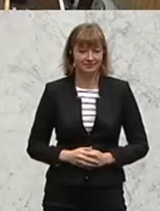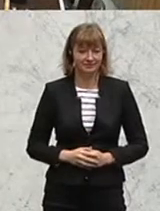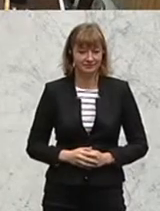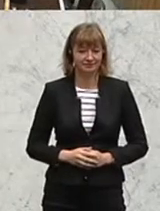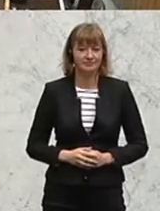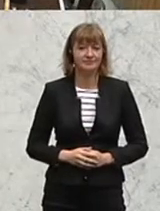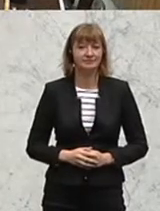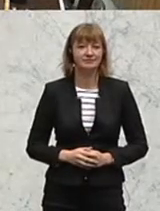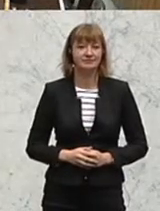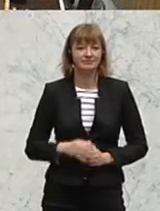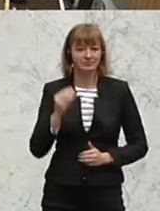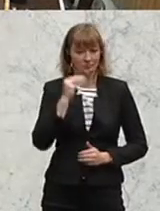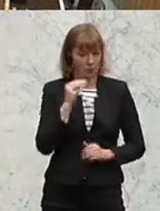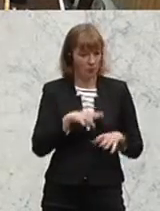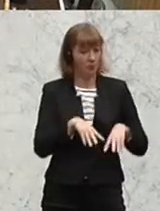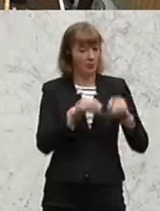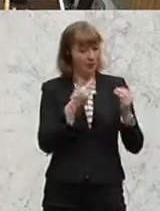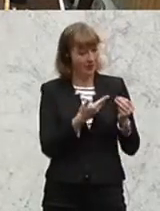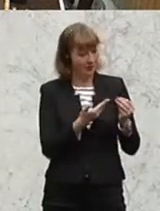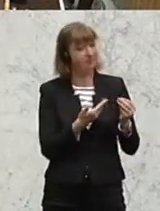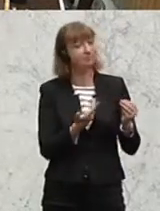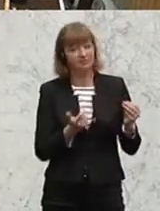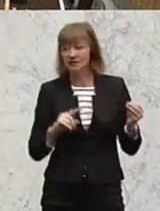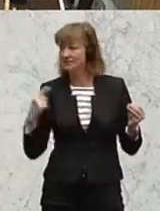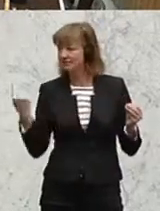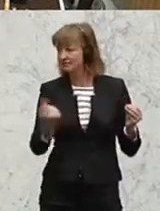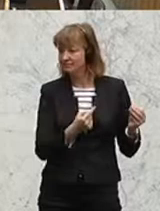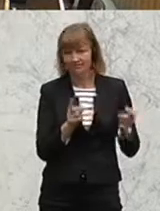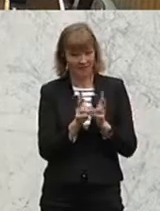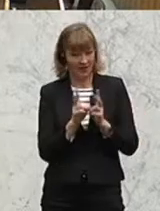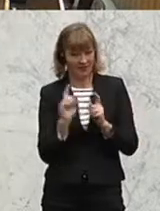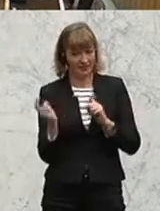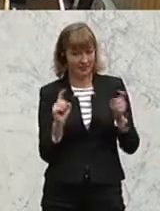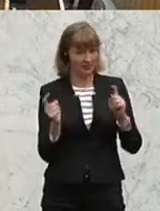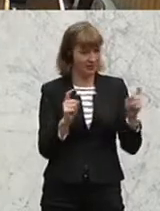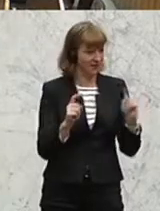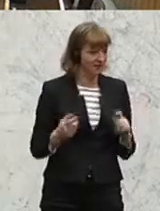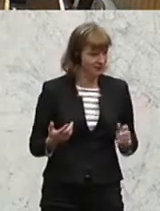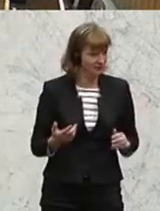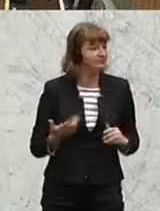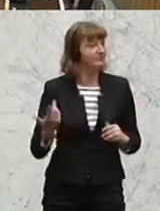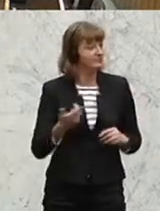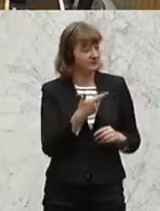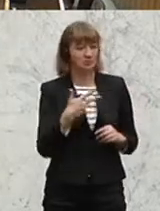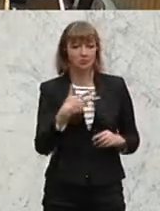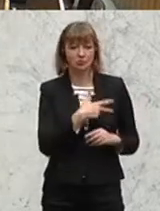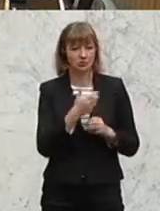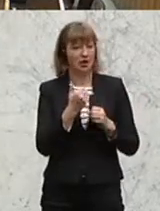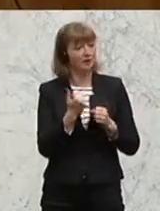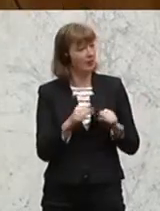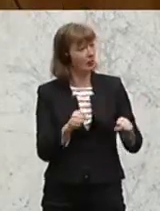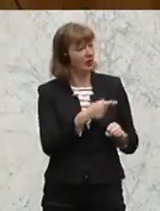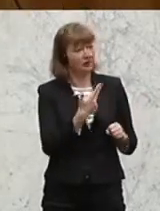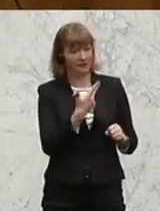Schulbeginn und wir haben jetzt eine kleine Bildungsdebatte, nachdem wir drei Vertreter der Sozialdemokratie gehört